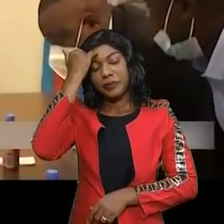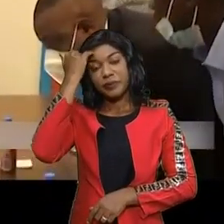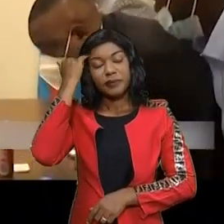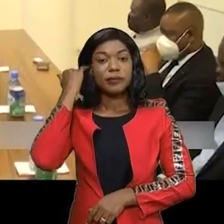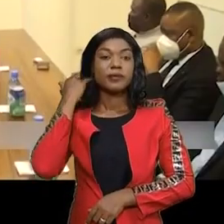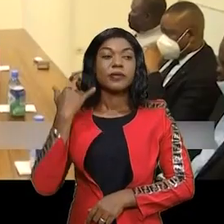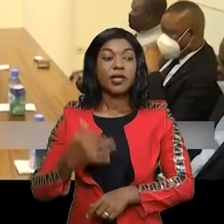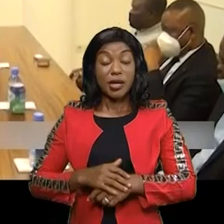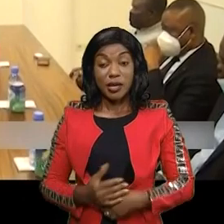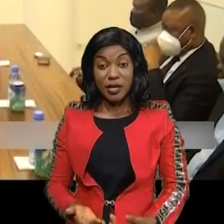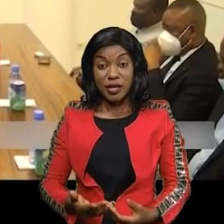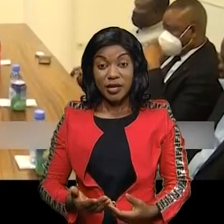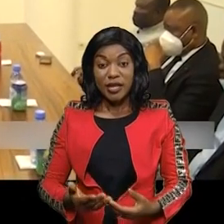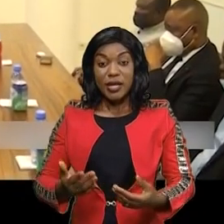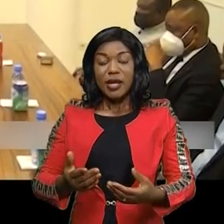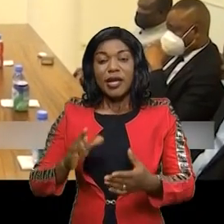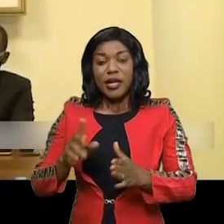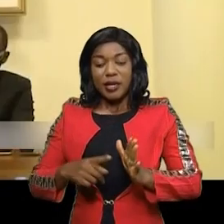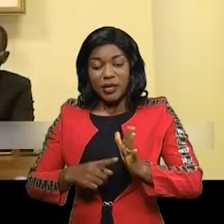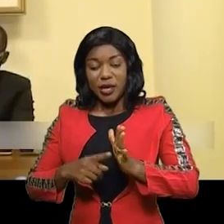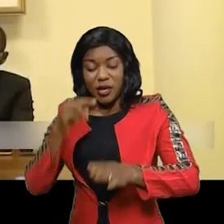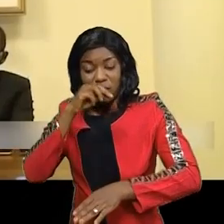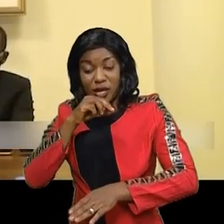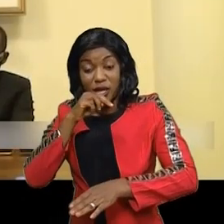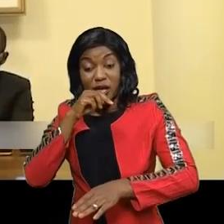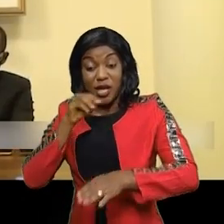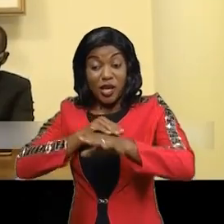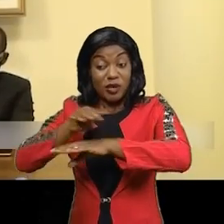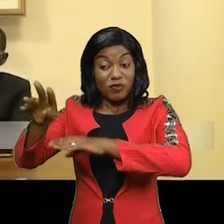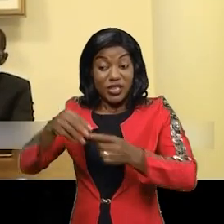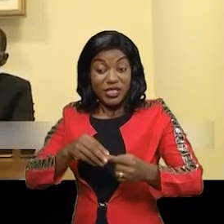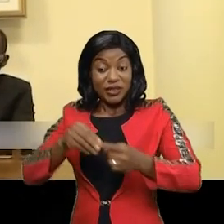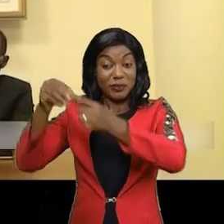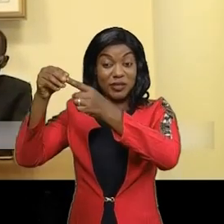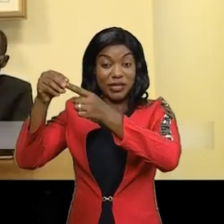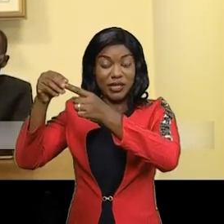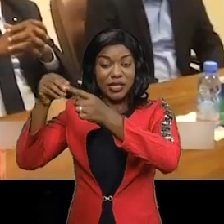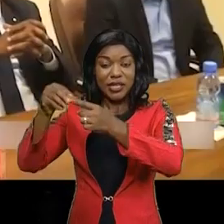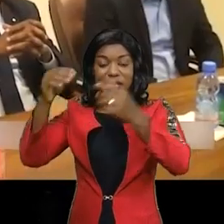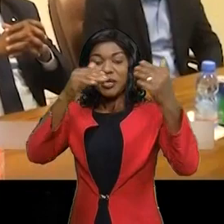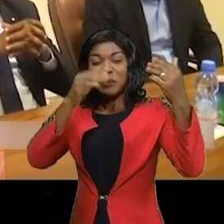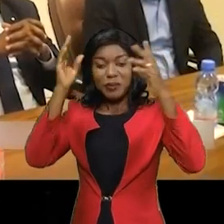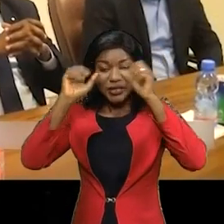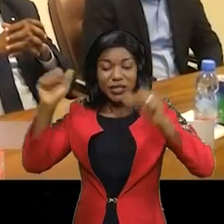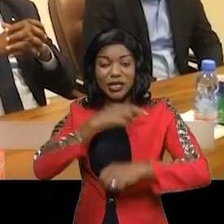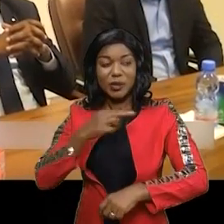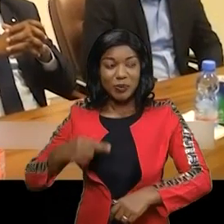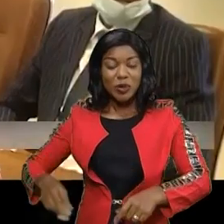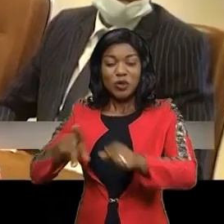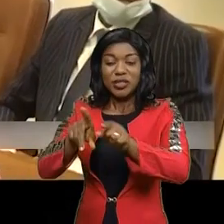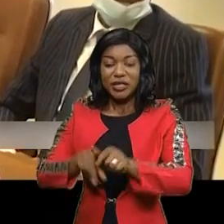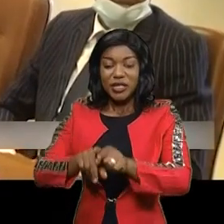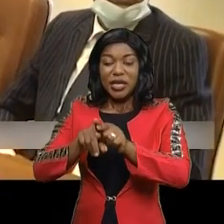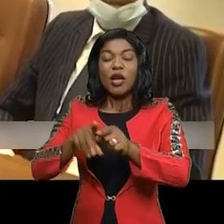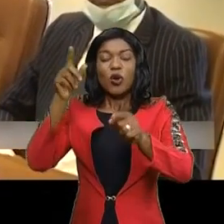Une présence autour de l'envoyé spécial du chef de l'État Kinoani Kamita Tumasamba qui marque l'adhésion des élus provinciaux du